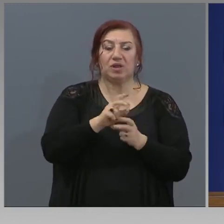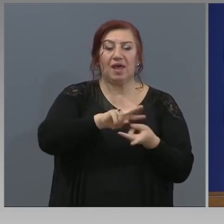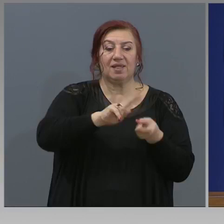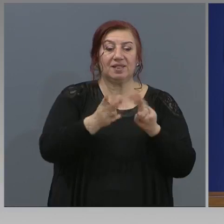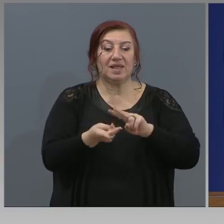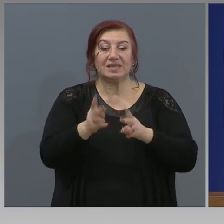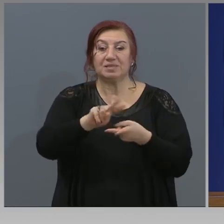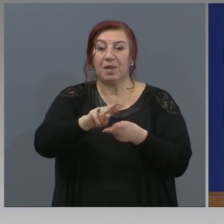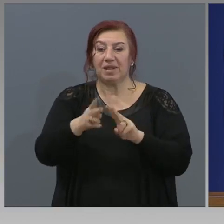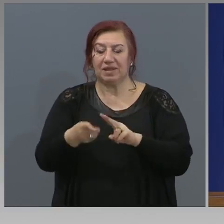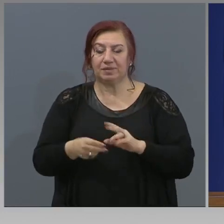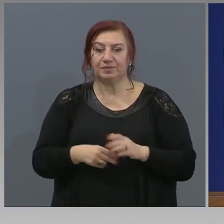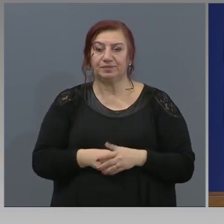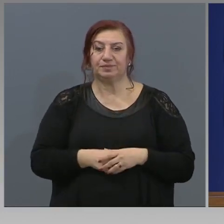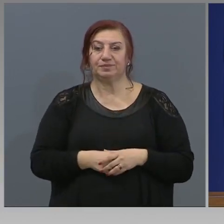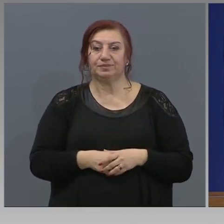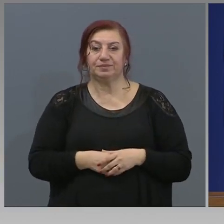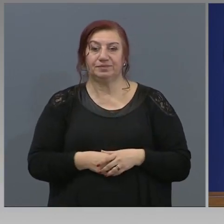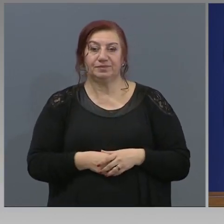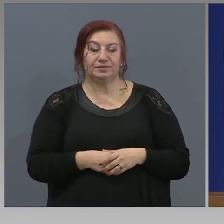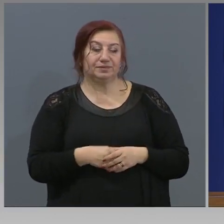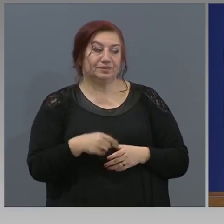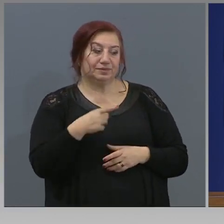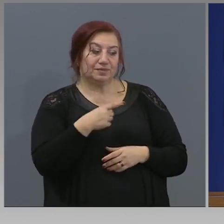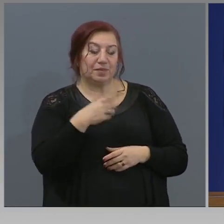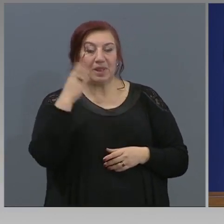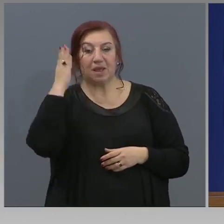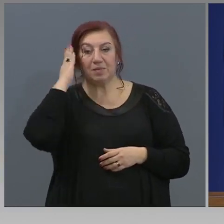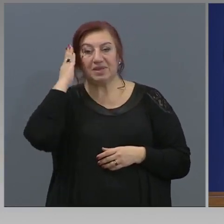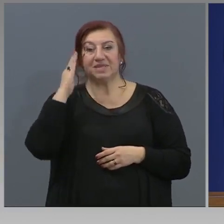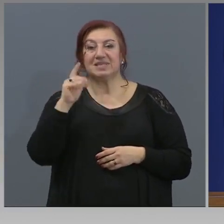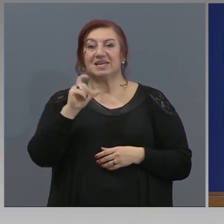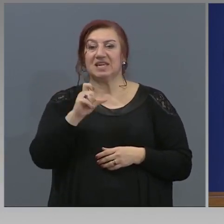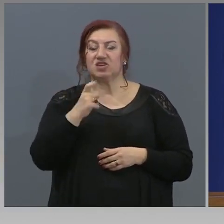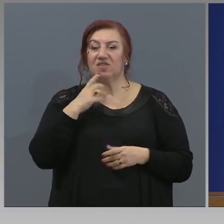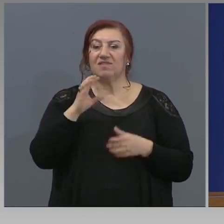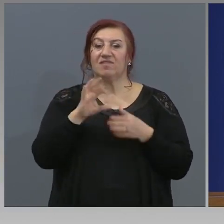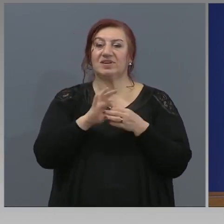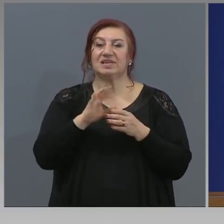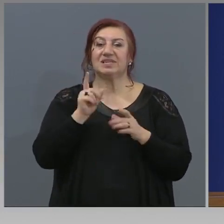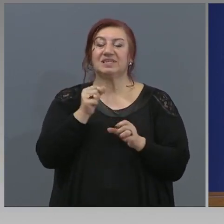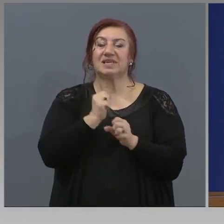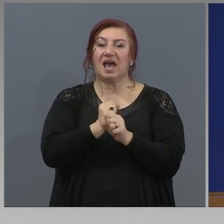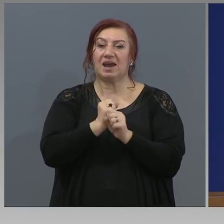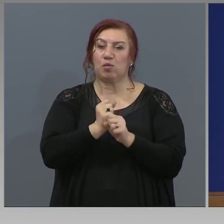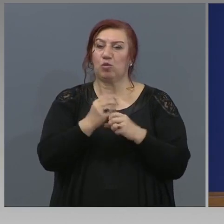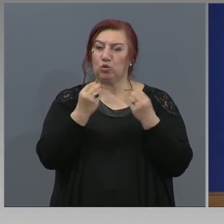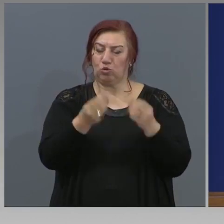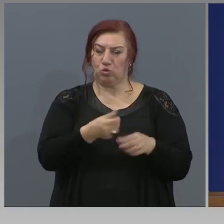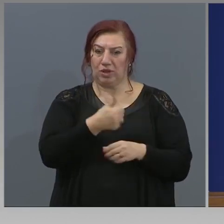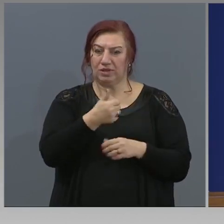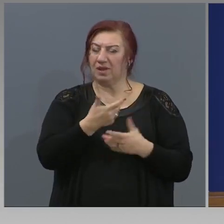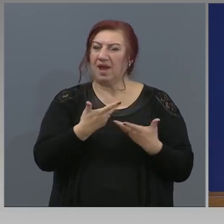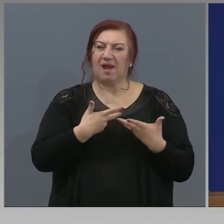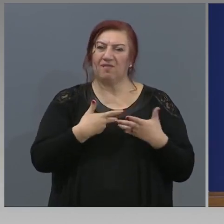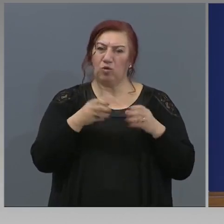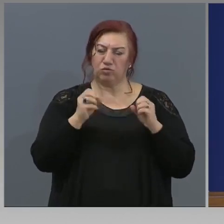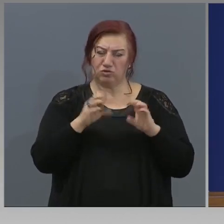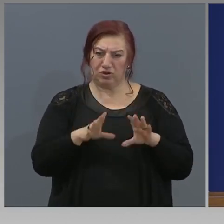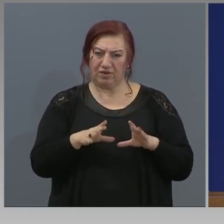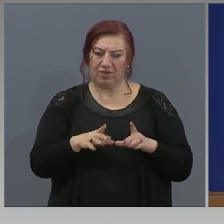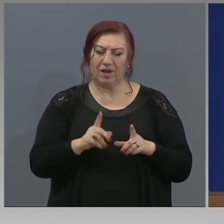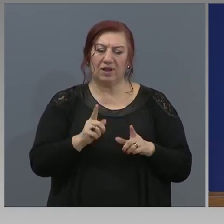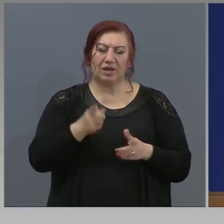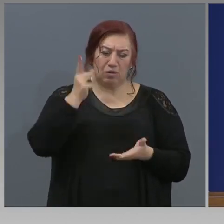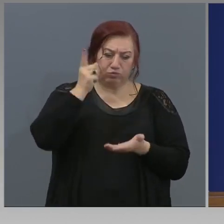Министр Съчева, във връзка пак с работодателите, какво им е позволено? Принудителен